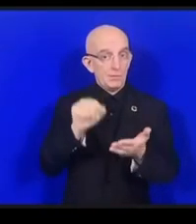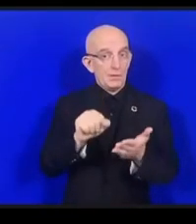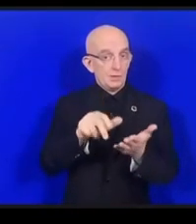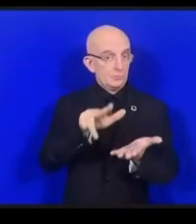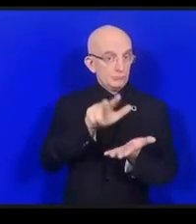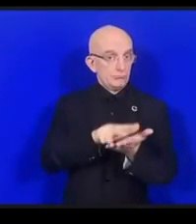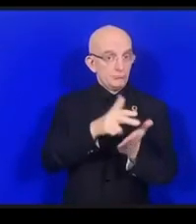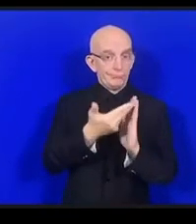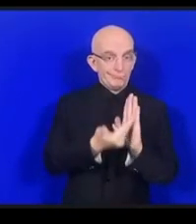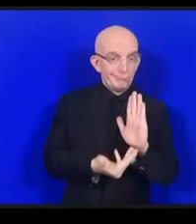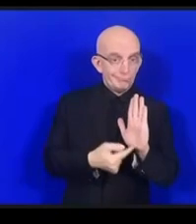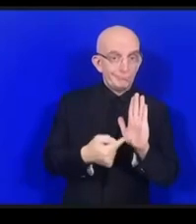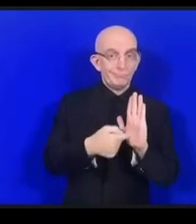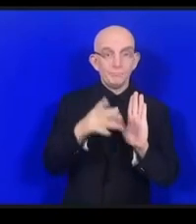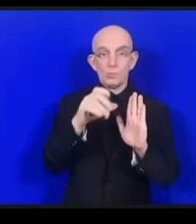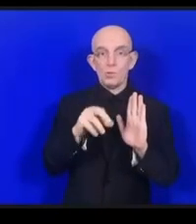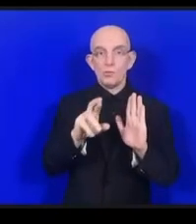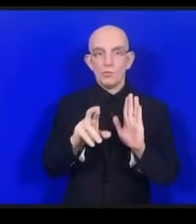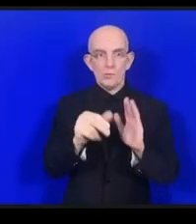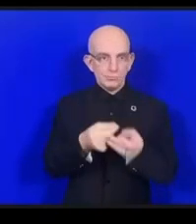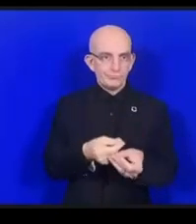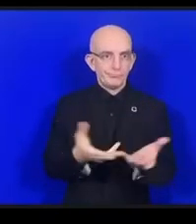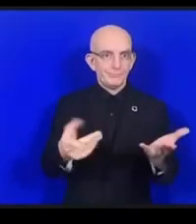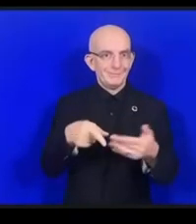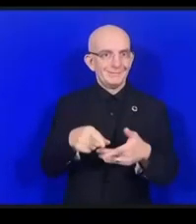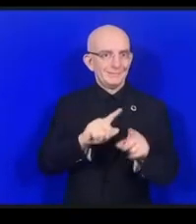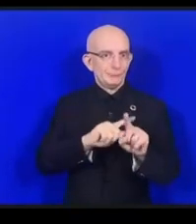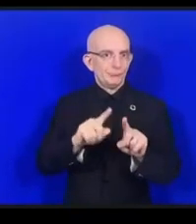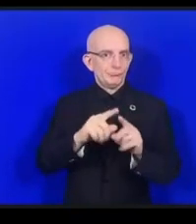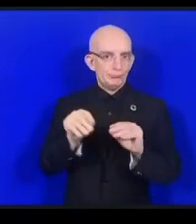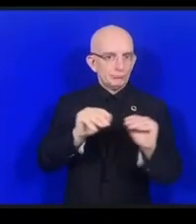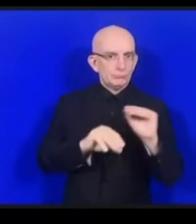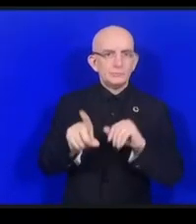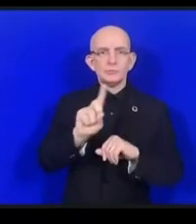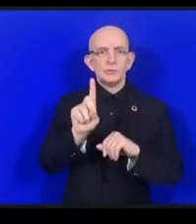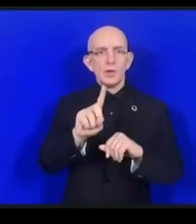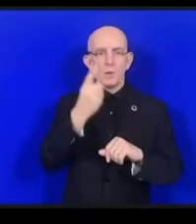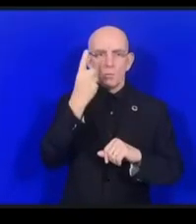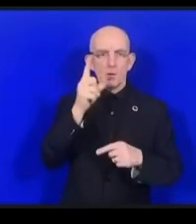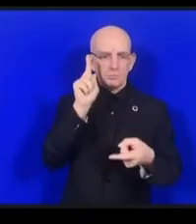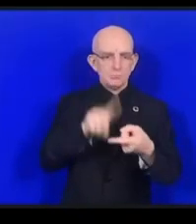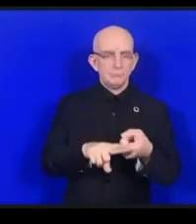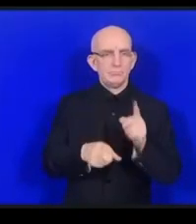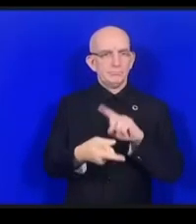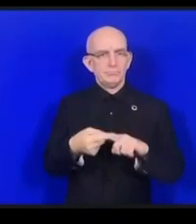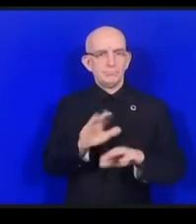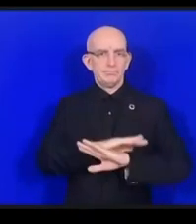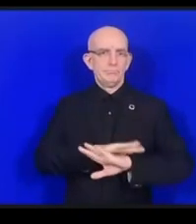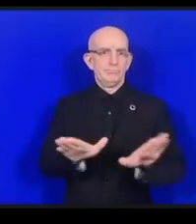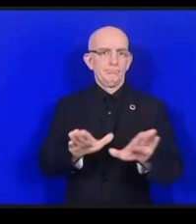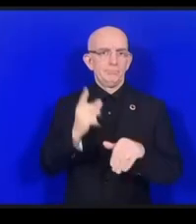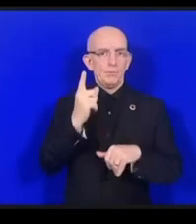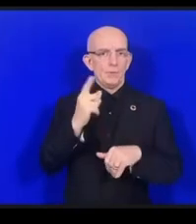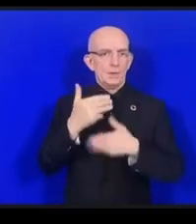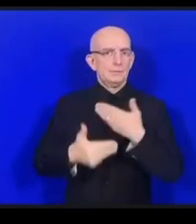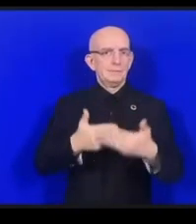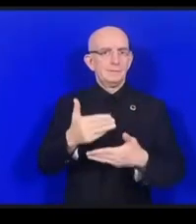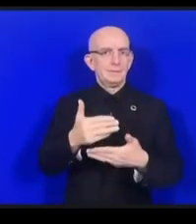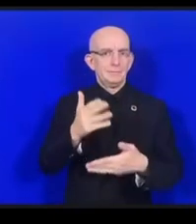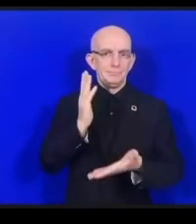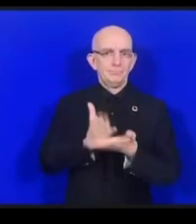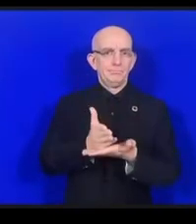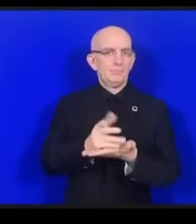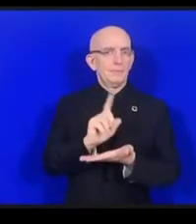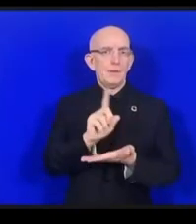です一つのシステムにロックダウンされていませんシステムがなくなってしまうとコンテンツもなくなってしまうということではありませんO